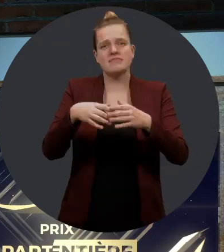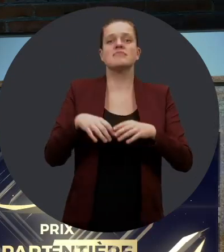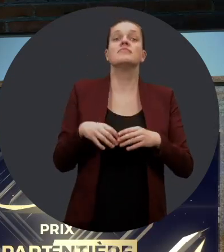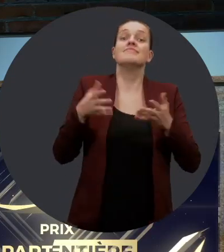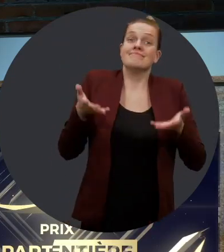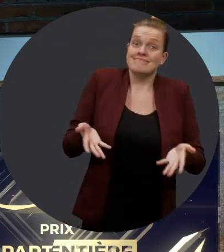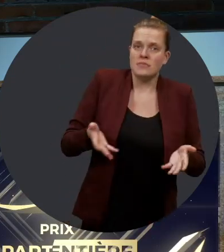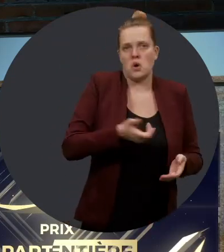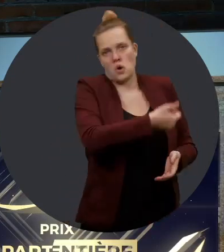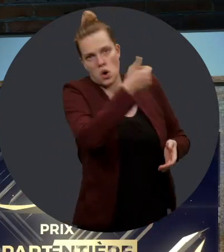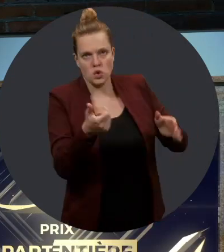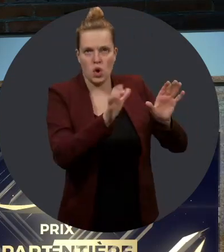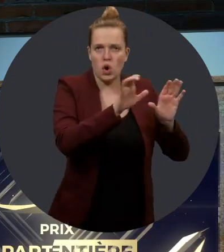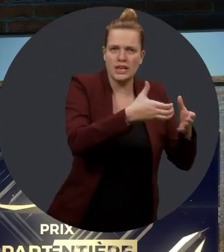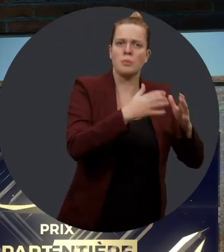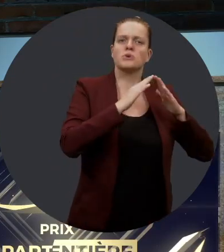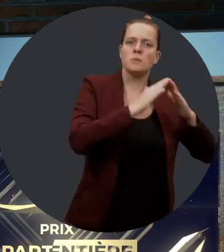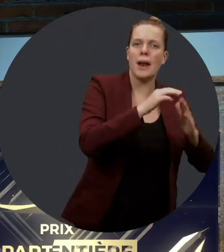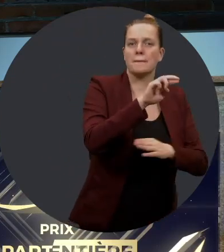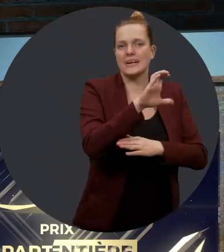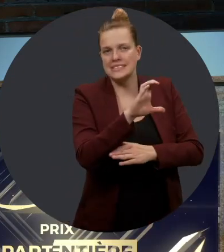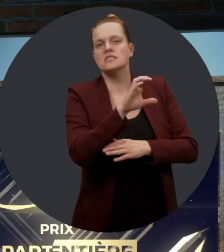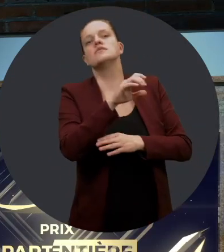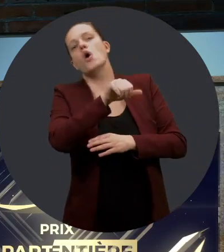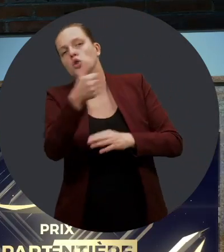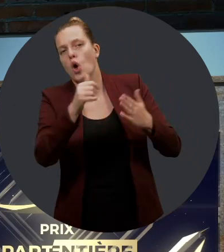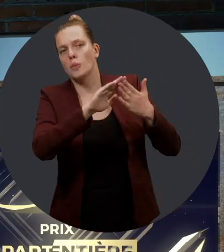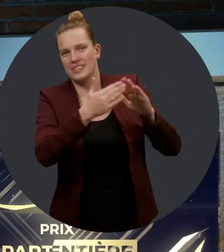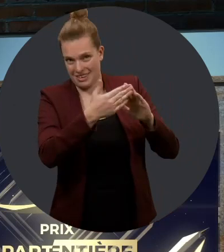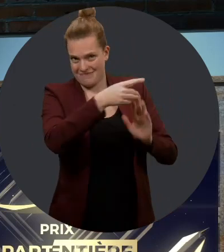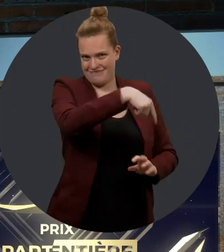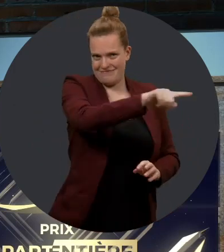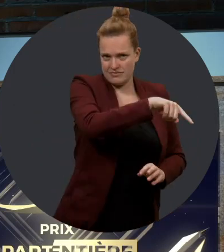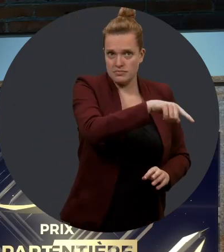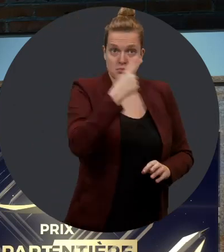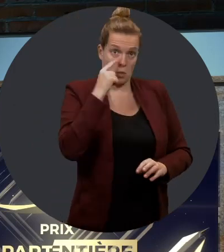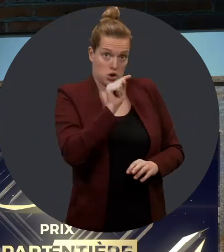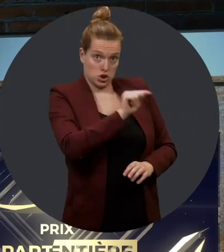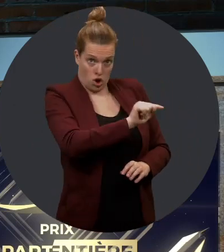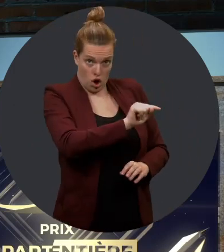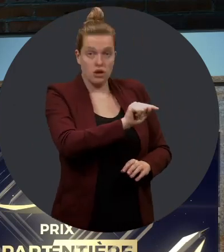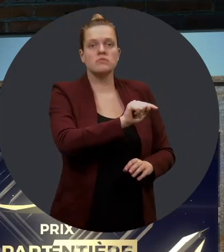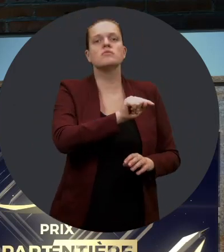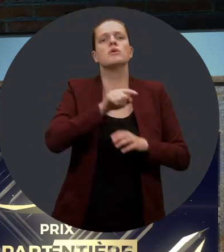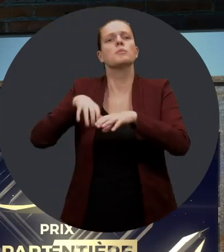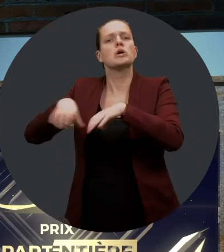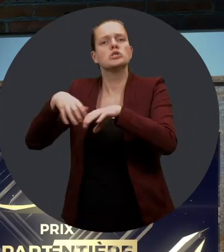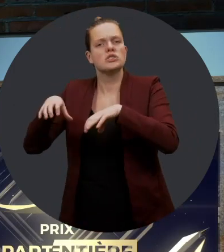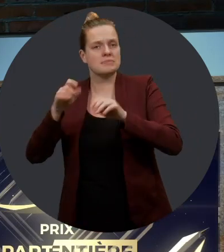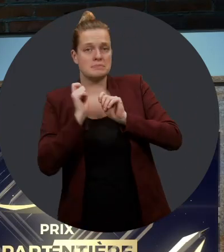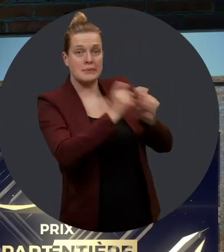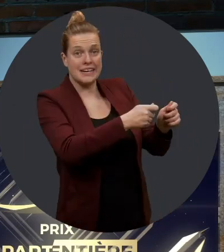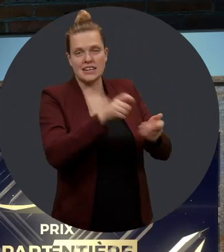équipe. Passons maintenant à la catégorie municipalités, MRC et autres communautés. Pour cette catégorie, une bourse de 5 000 $